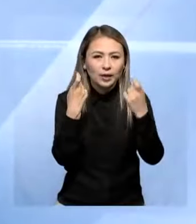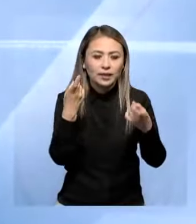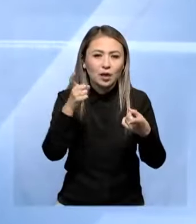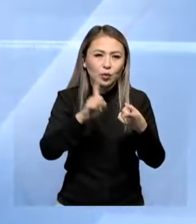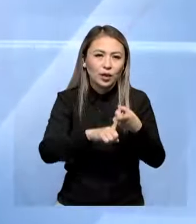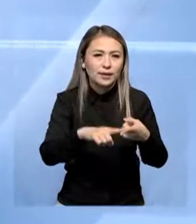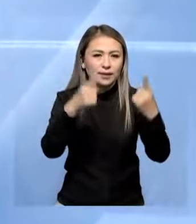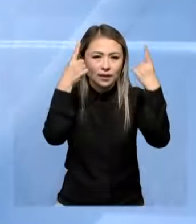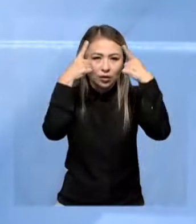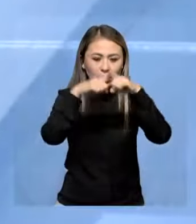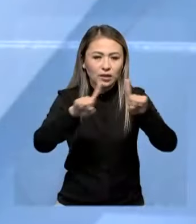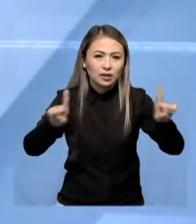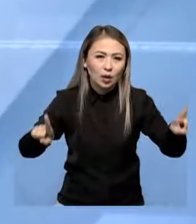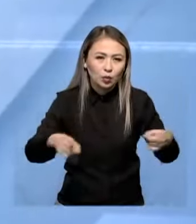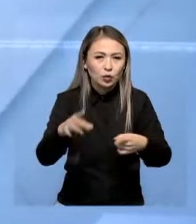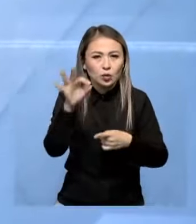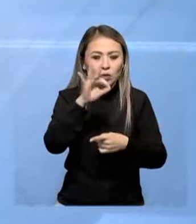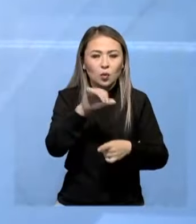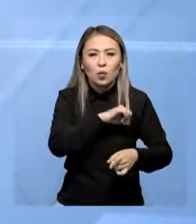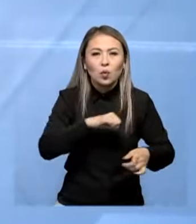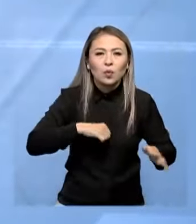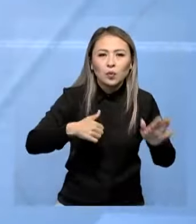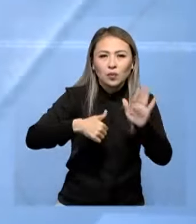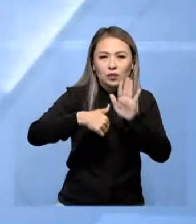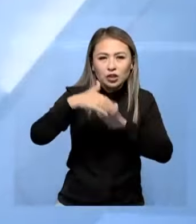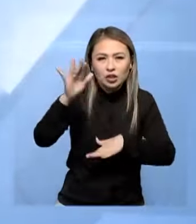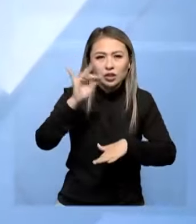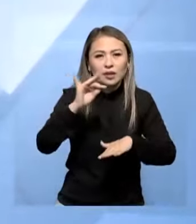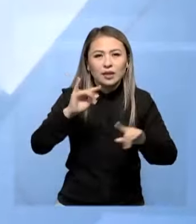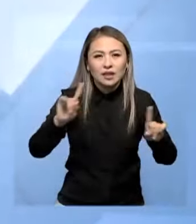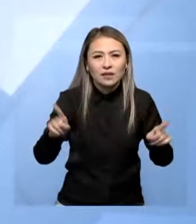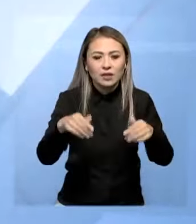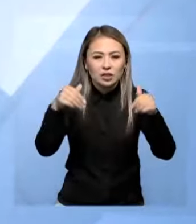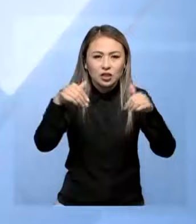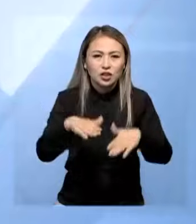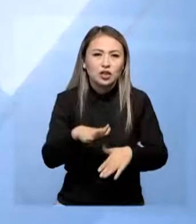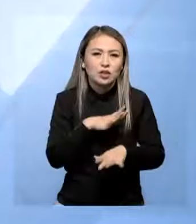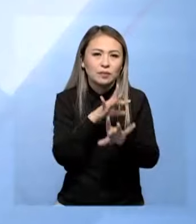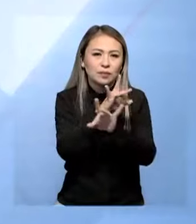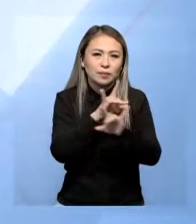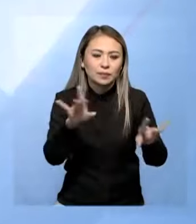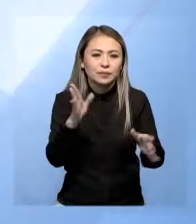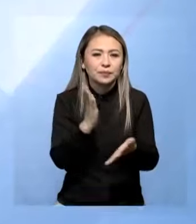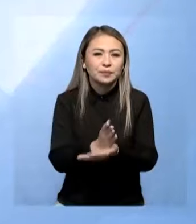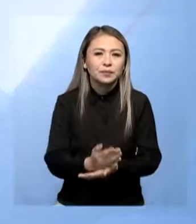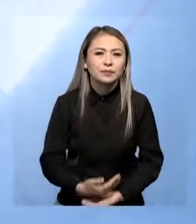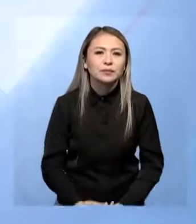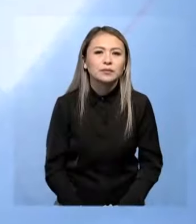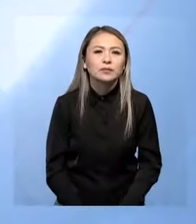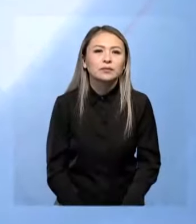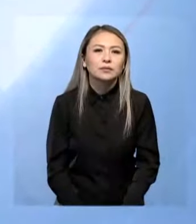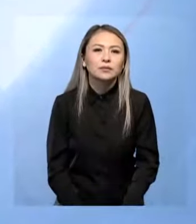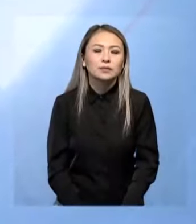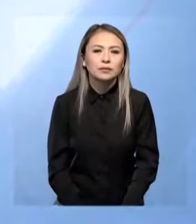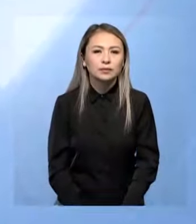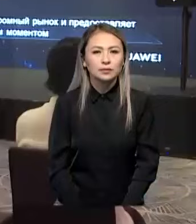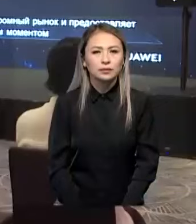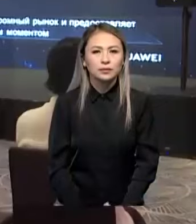ақпаратты коммуникациялық технологиялары дамту саласындағы озық идеялары және инновациялық шешімдермен танымал.